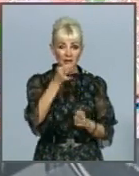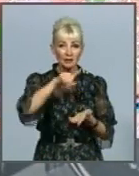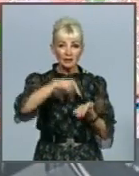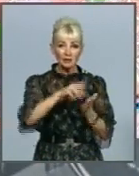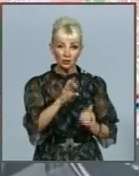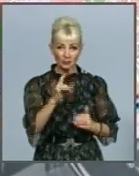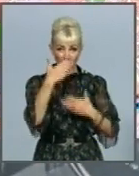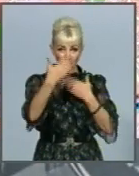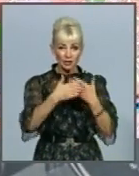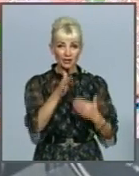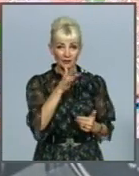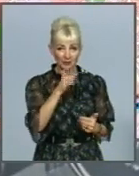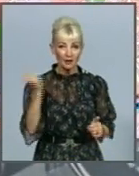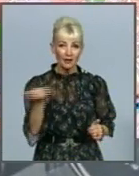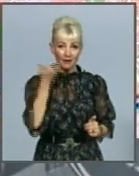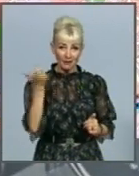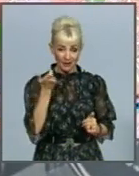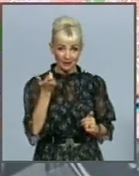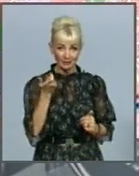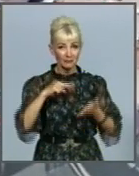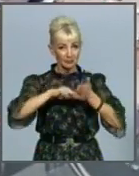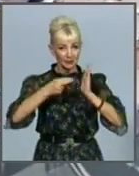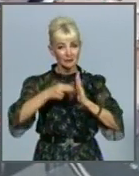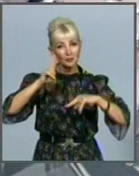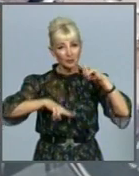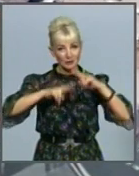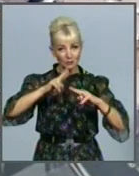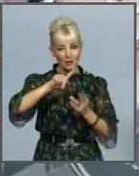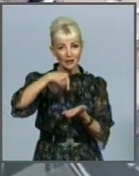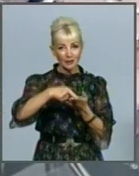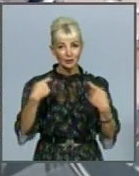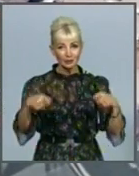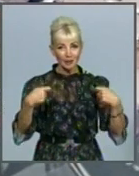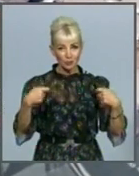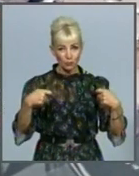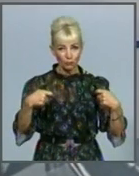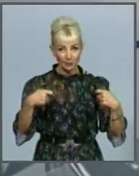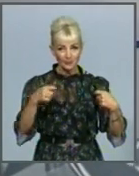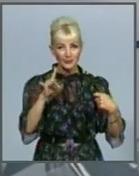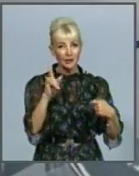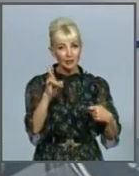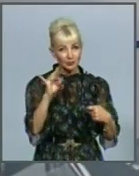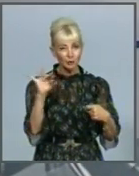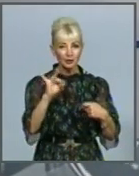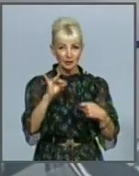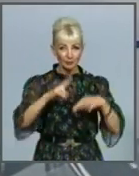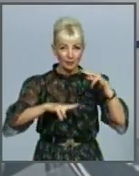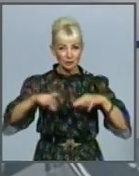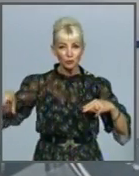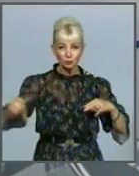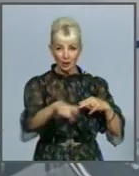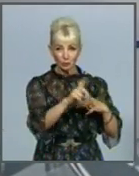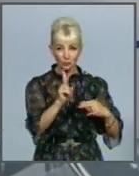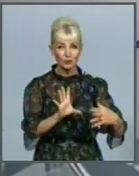голова, у найближчі роки Харків налаштований побудувати міський торговий ринок та звести магістраль, що повинна з'єднати